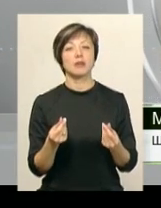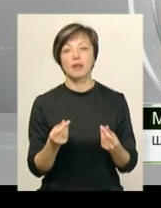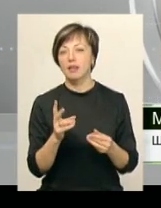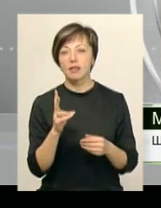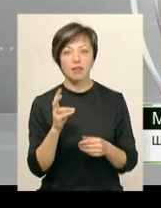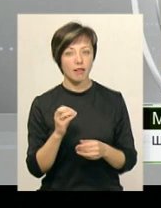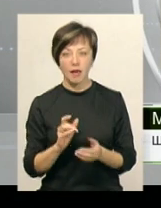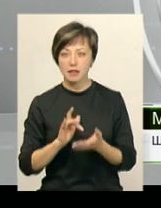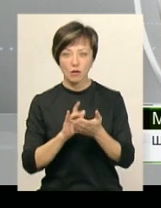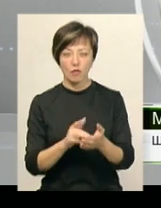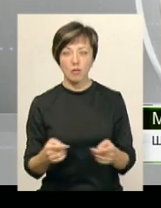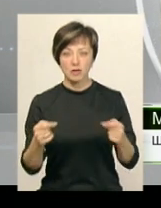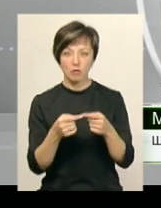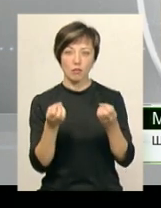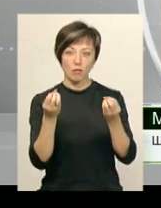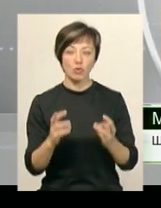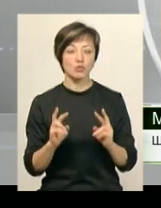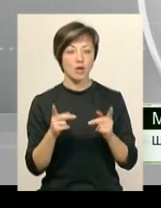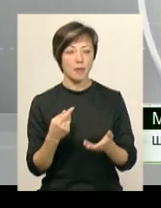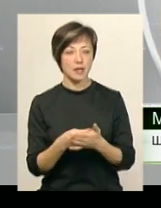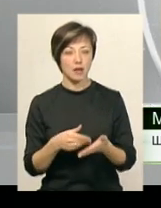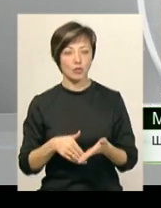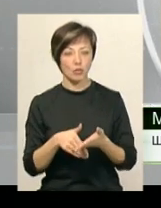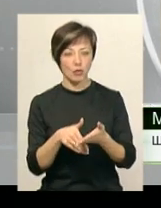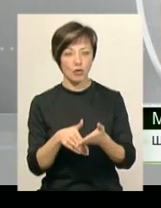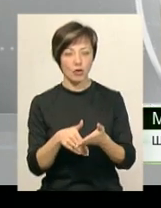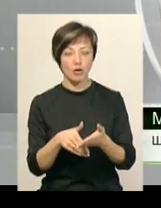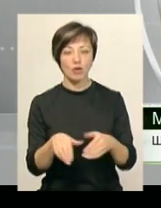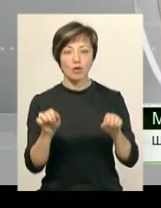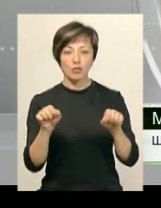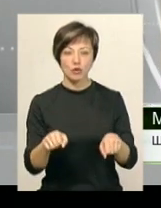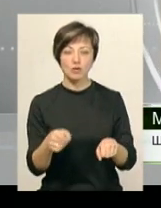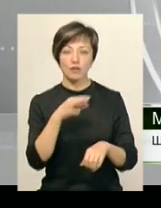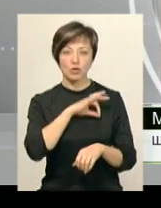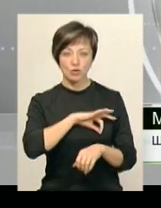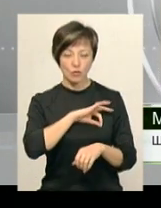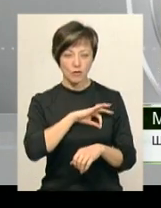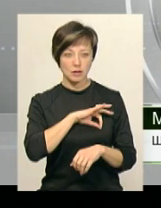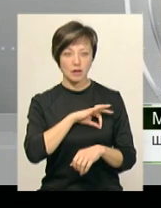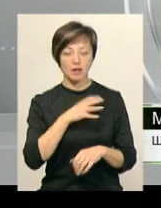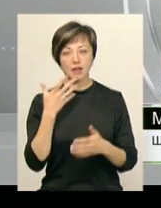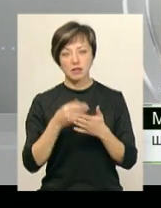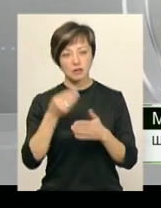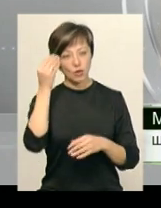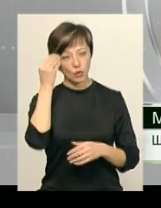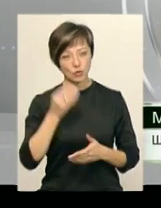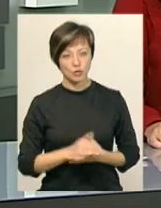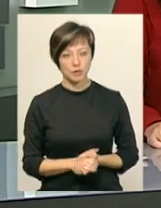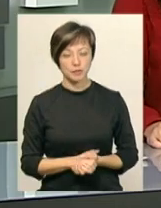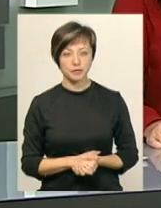не цільового призначення, просто як матеріальна допомога, вони можуть її використовувати на свій розсуд».